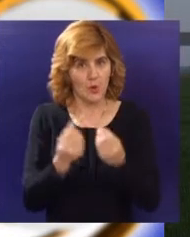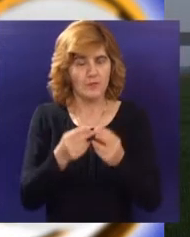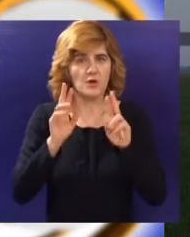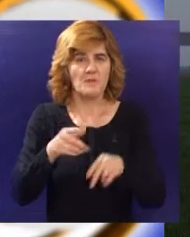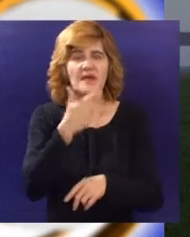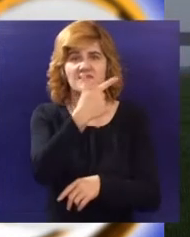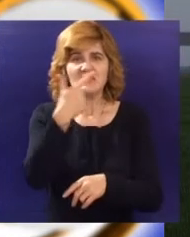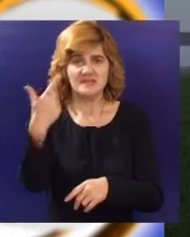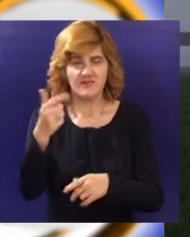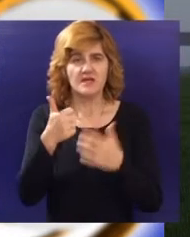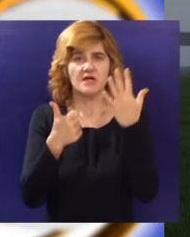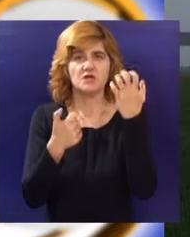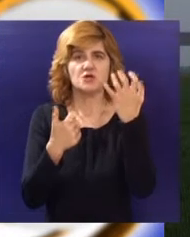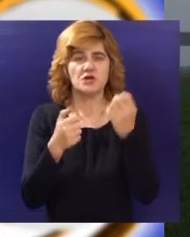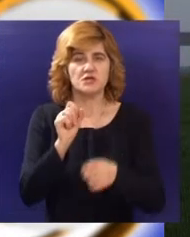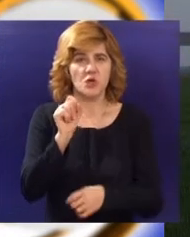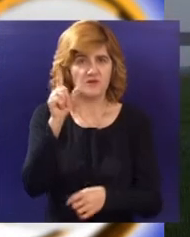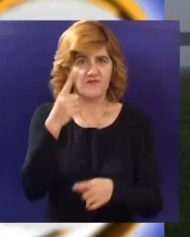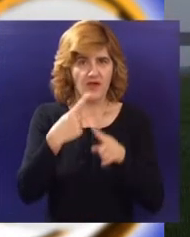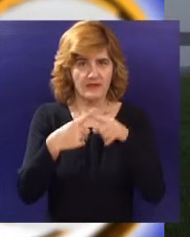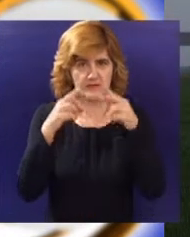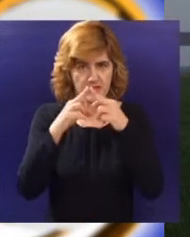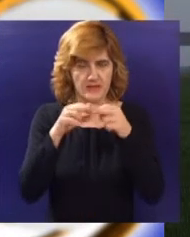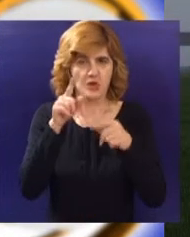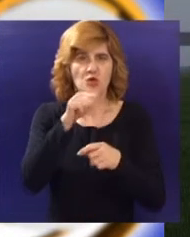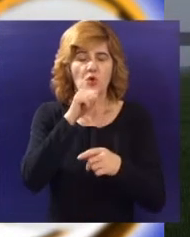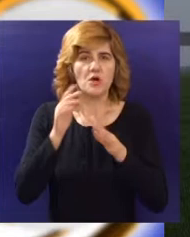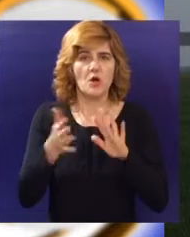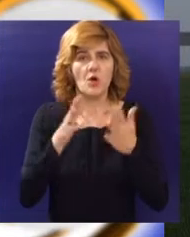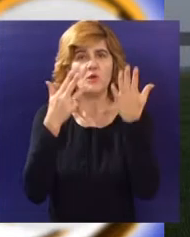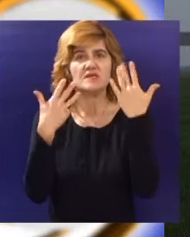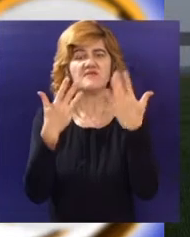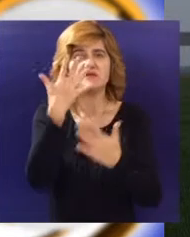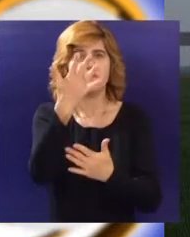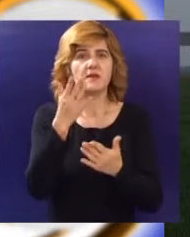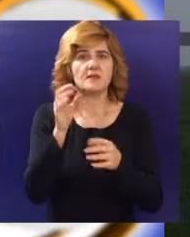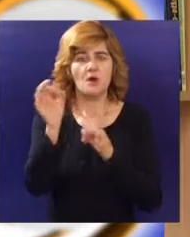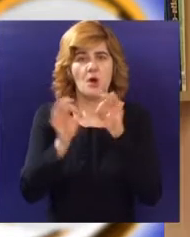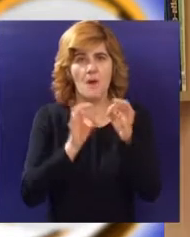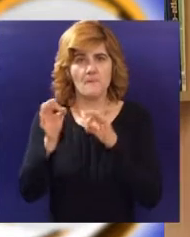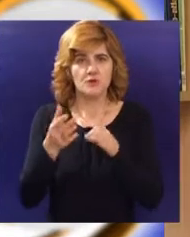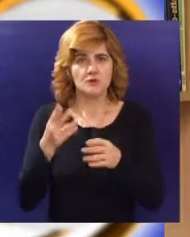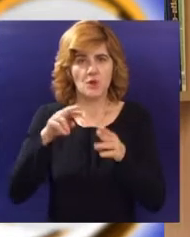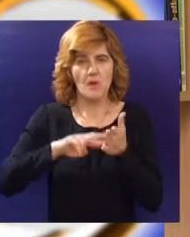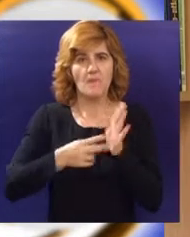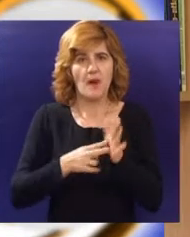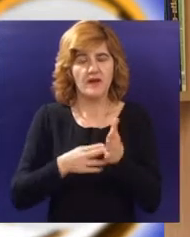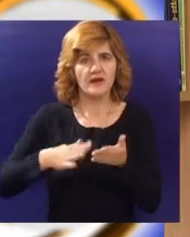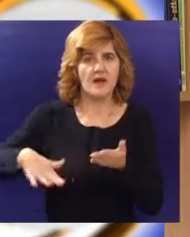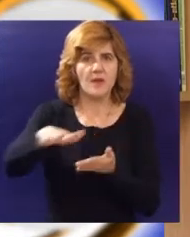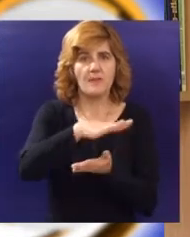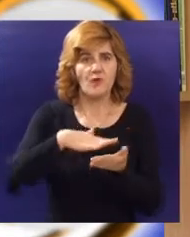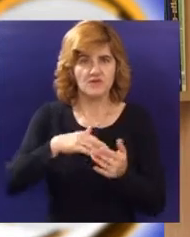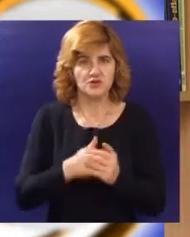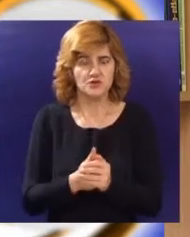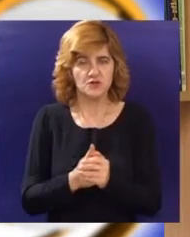22.612 hektara, što predstavlja skoro 95 odsto planiranih površina. Ono što smo registrovali danas